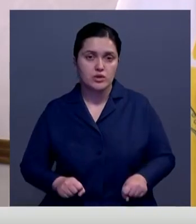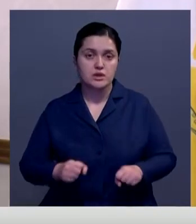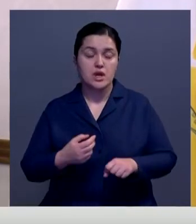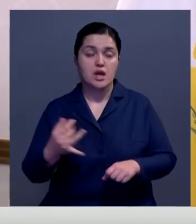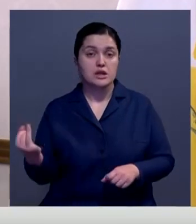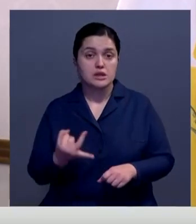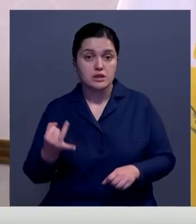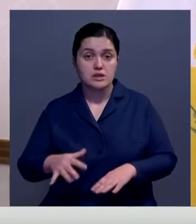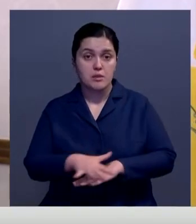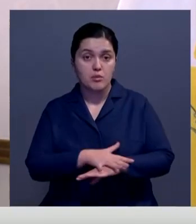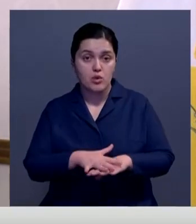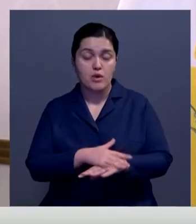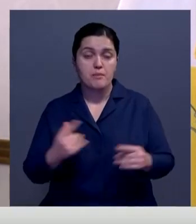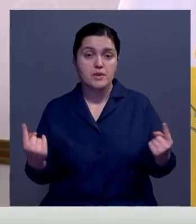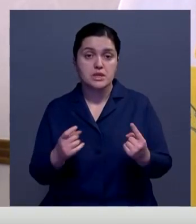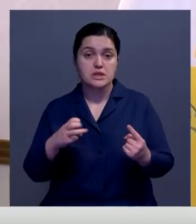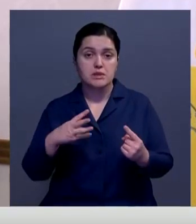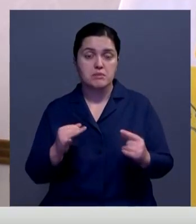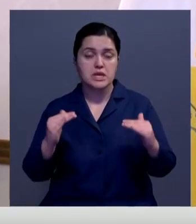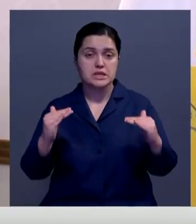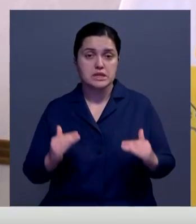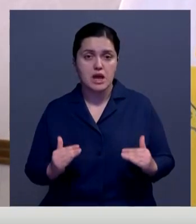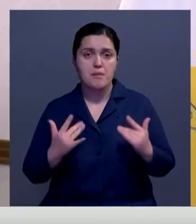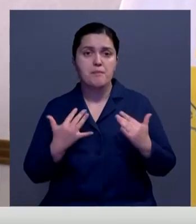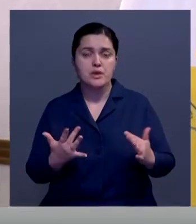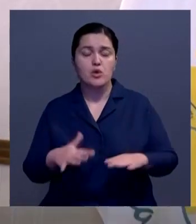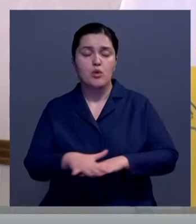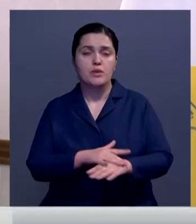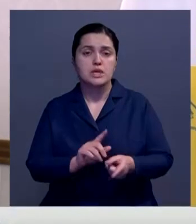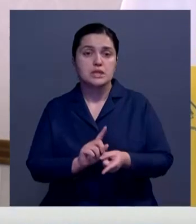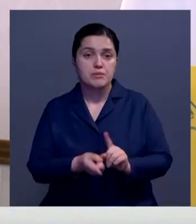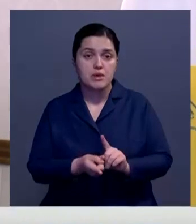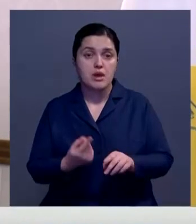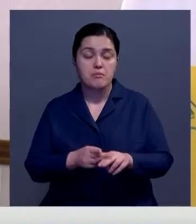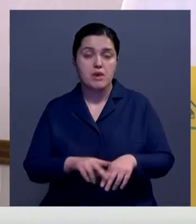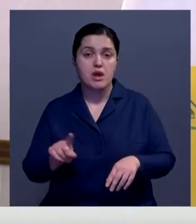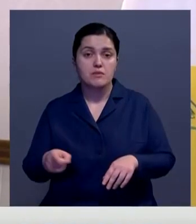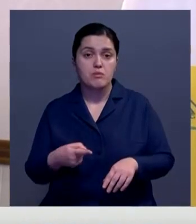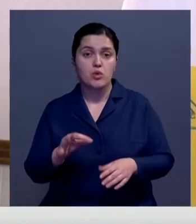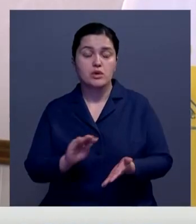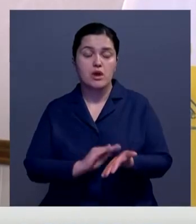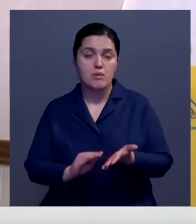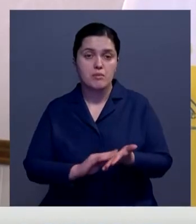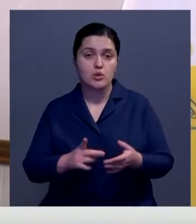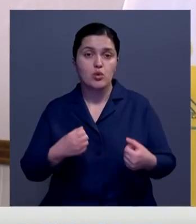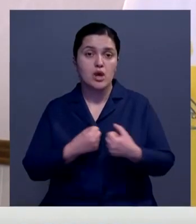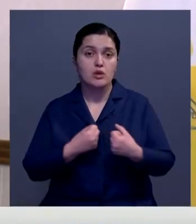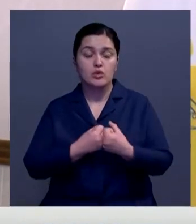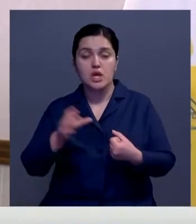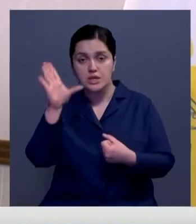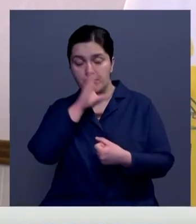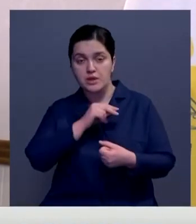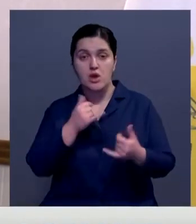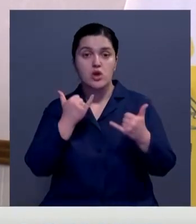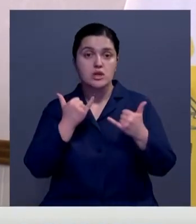Интерес публики к традиционным СМИ снизился. Потребности общества изменились. Это требует от редакции повышения конкурентноспособности.